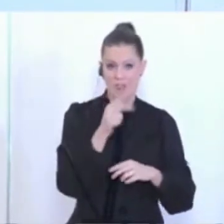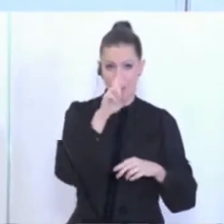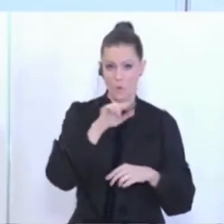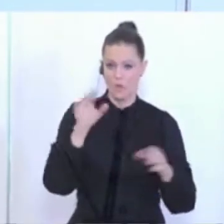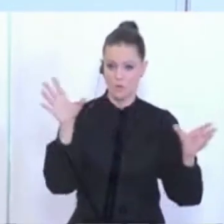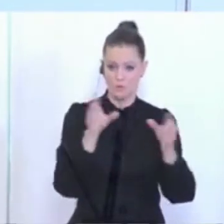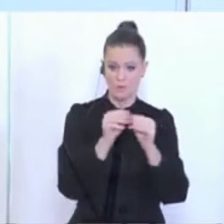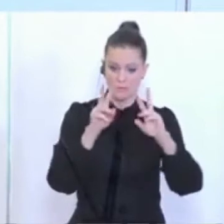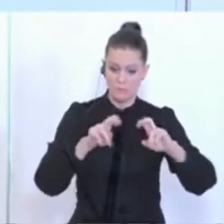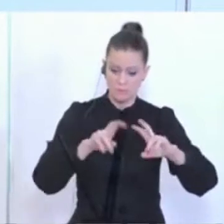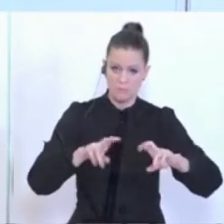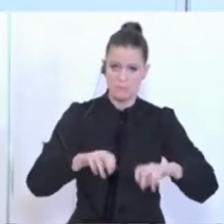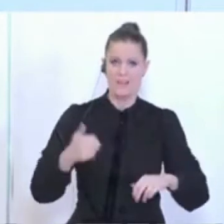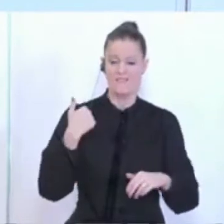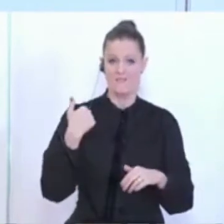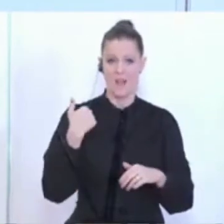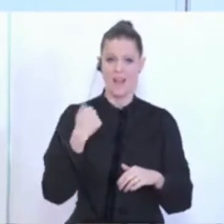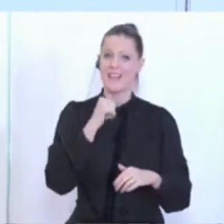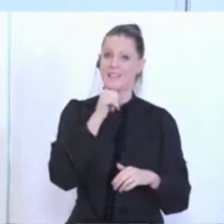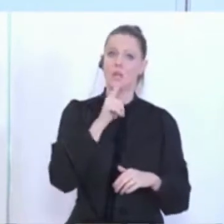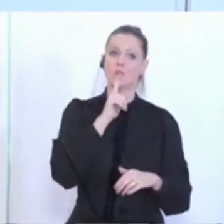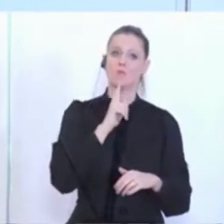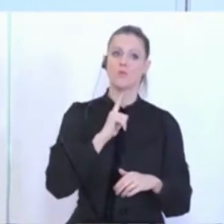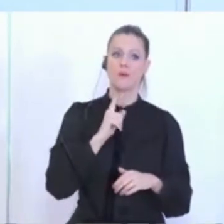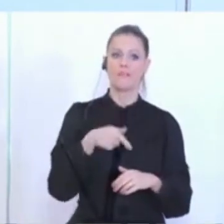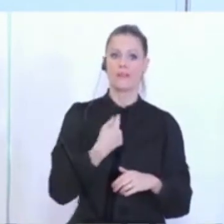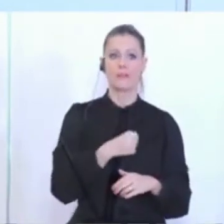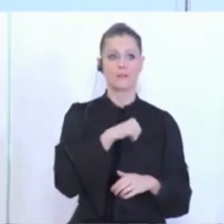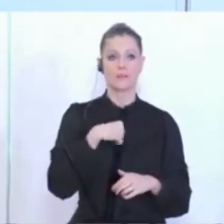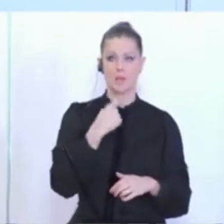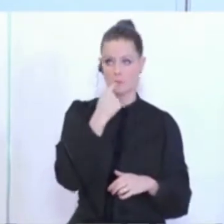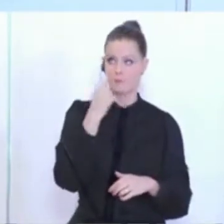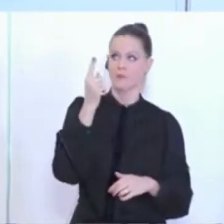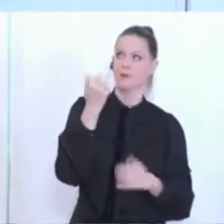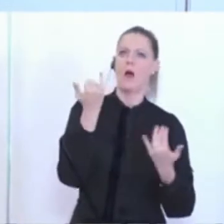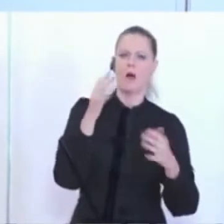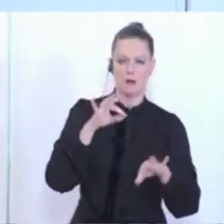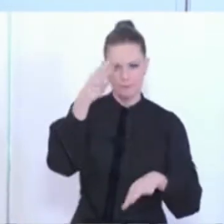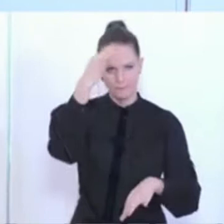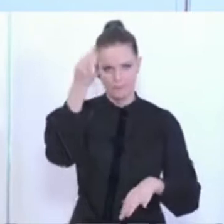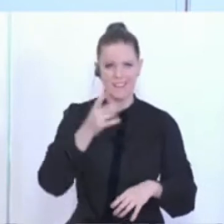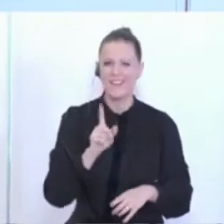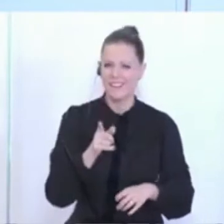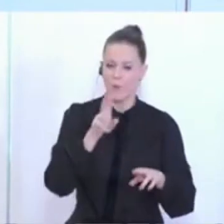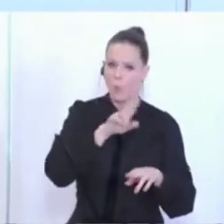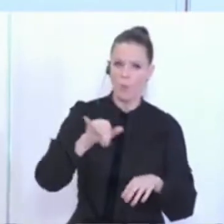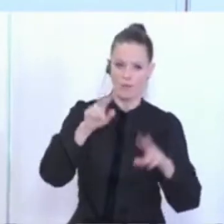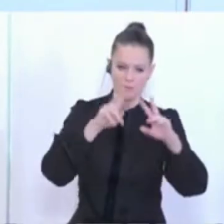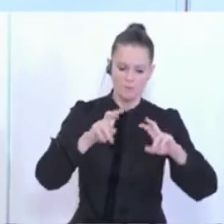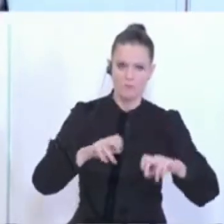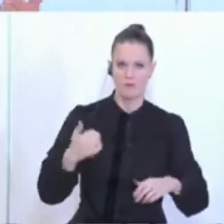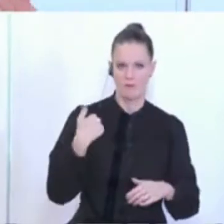damit wir uns das nicht nur jetzt sozusagen aus den Fingern lutschen. Aber die Idee dahinter ist schon immer auch,